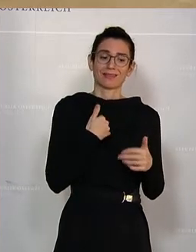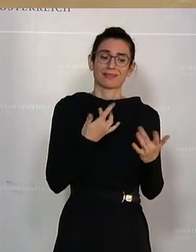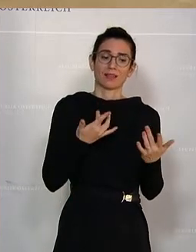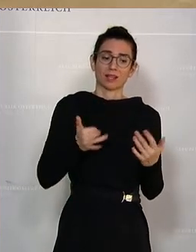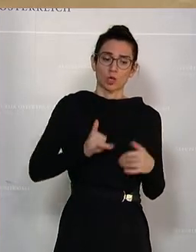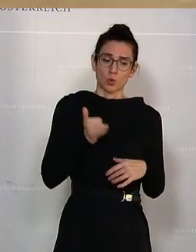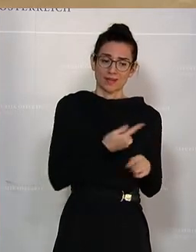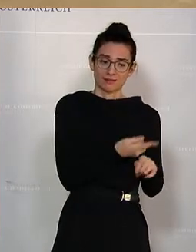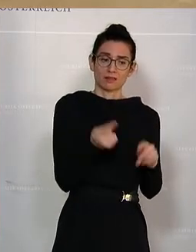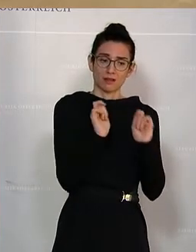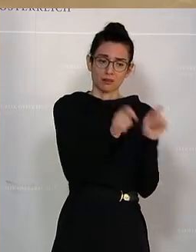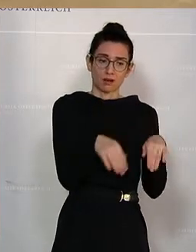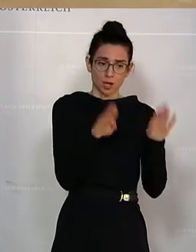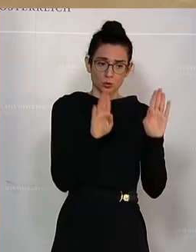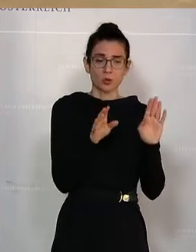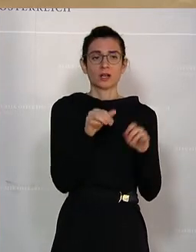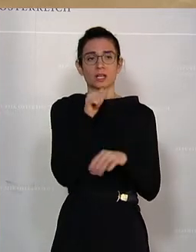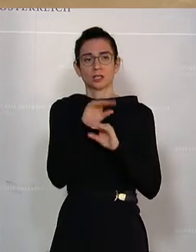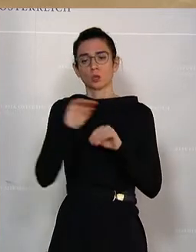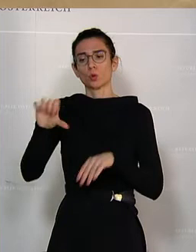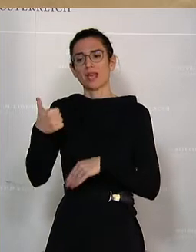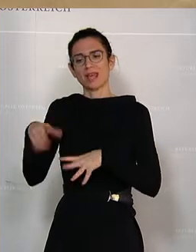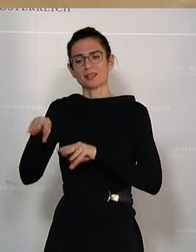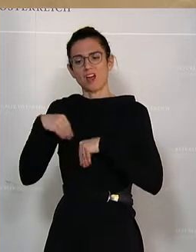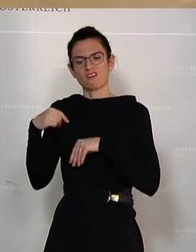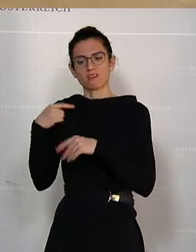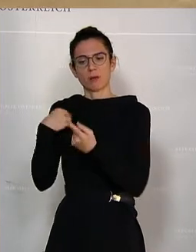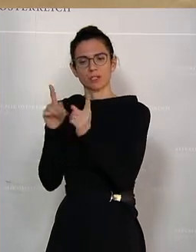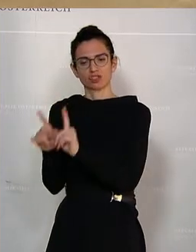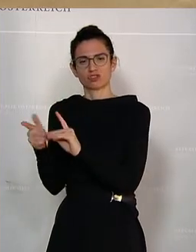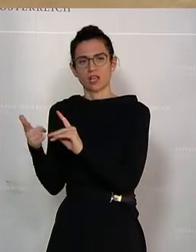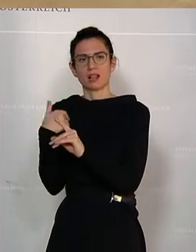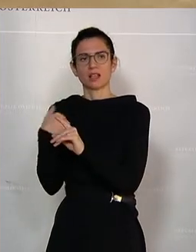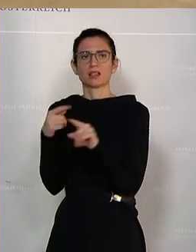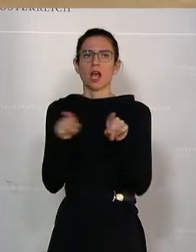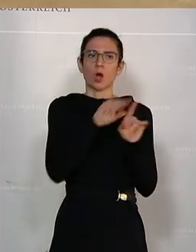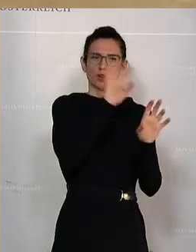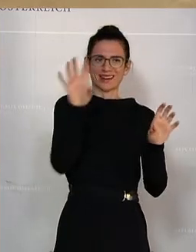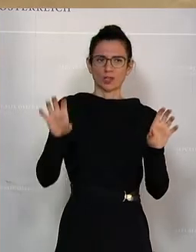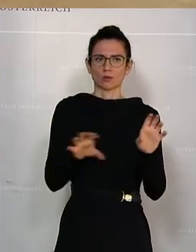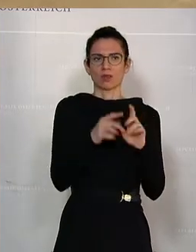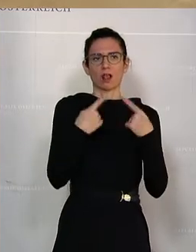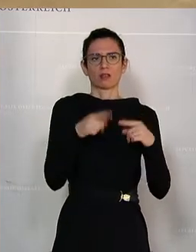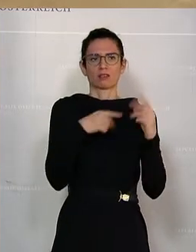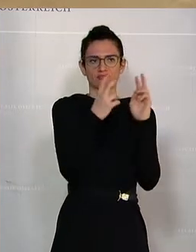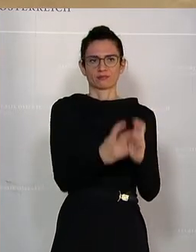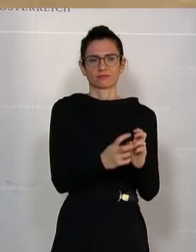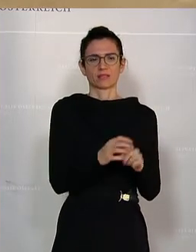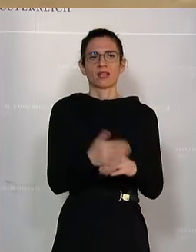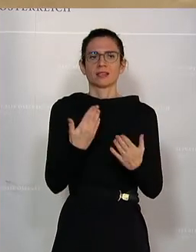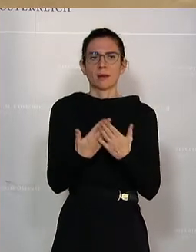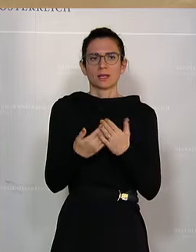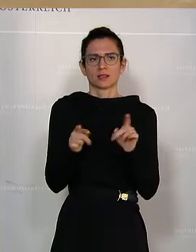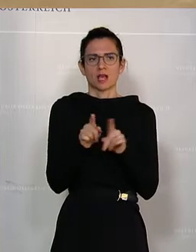beantragen, dass sie nach ihrem Antrag nicht nur in den Erstaufnahmestellen untergebracht werden dürfen, sondern auch in den Regionalstellen und in den Außenstellen, damit wir